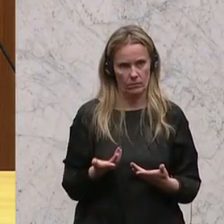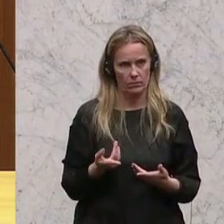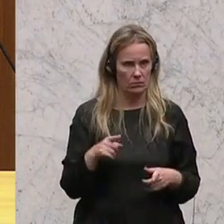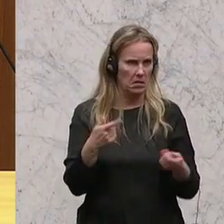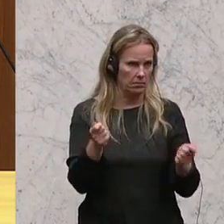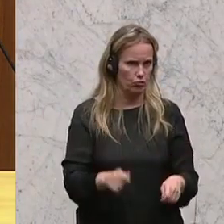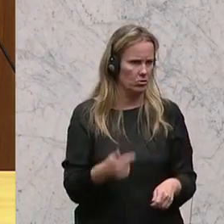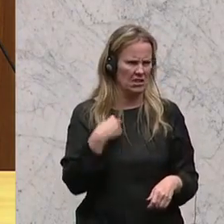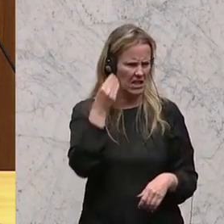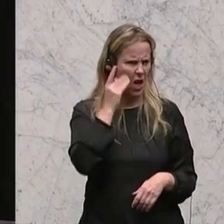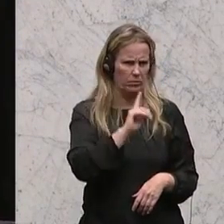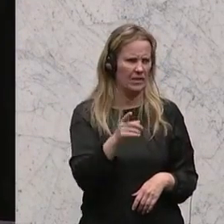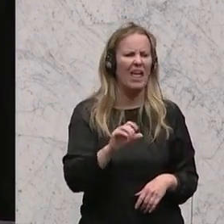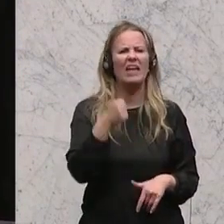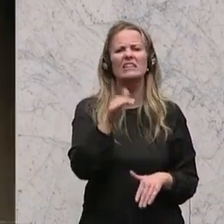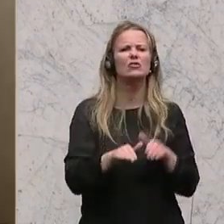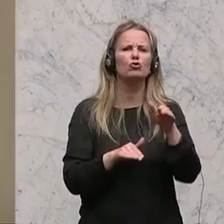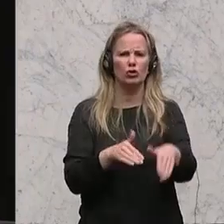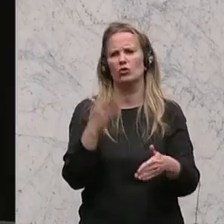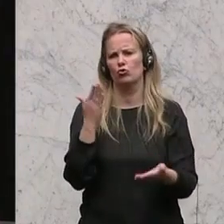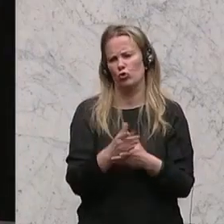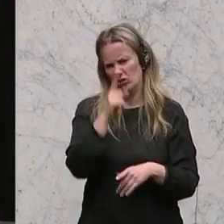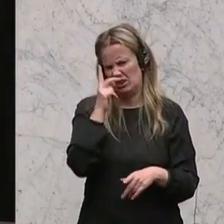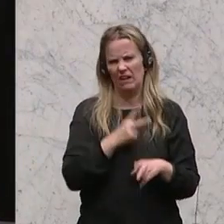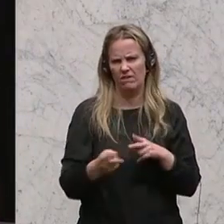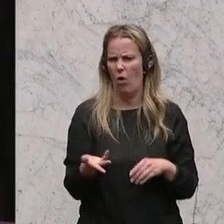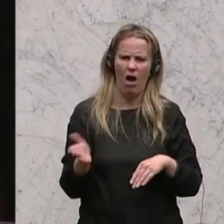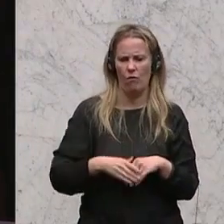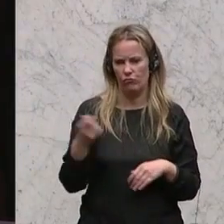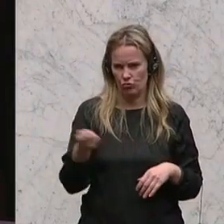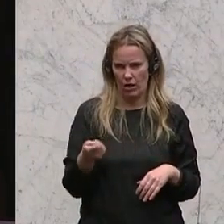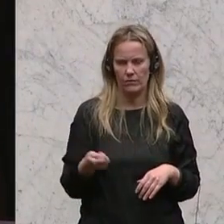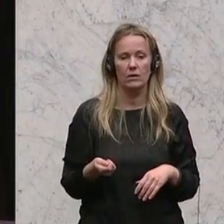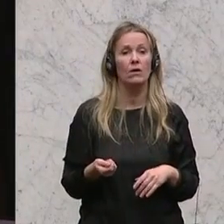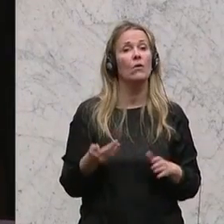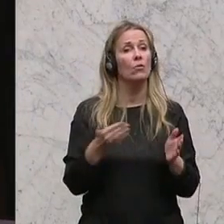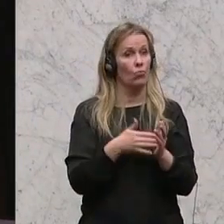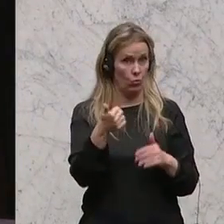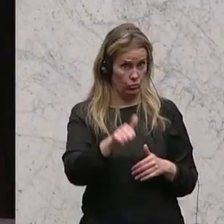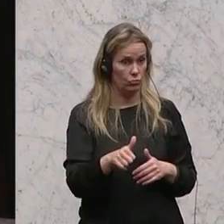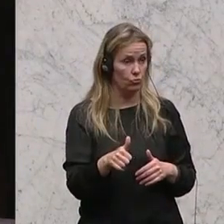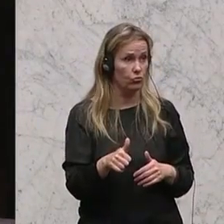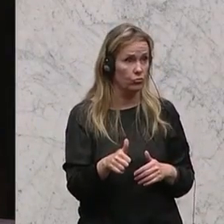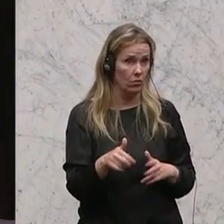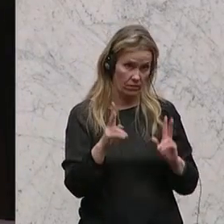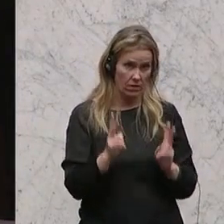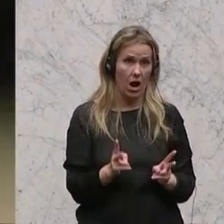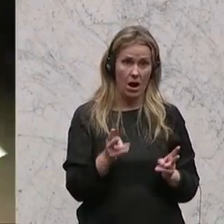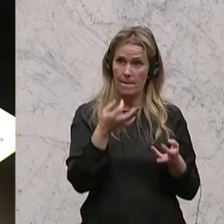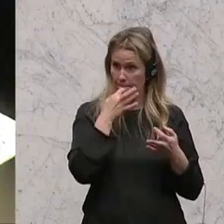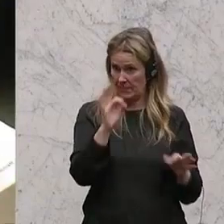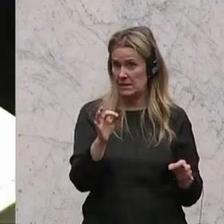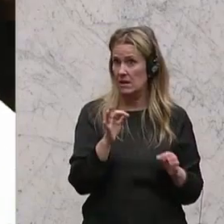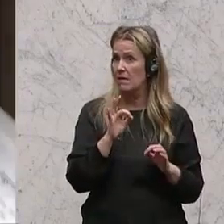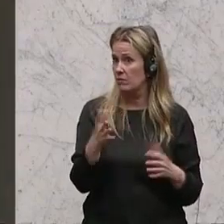beschließt. Ich glaube nicht, dass sie im ersten Schritt bereits sinnvoll sind. Ein weiterer Punkt, der tatsächlich auch eine Verbesserung bedeutet